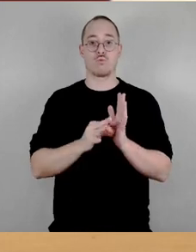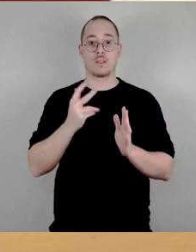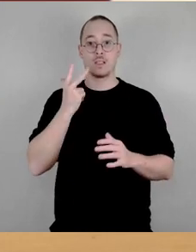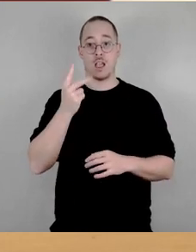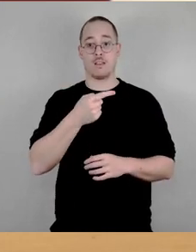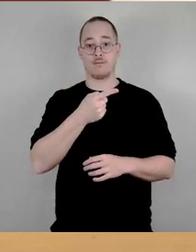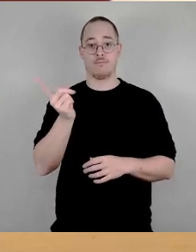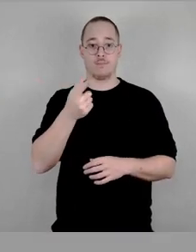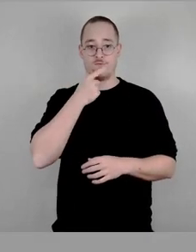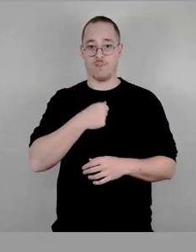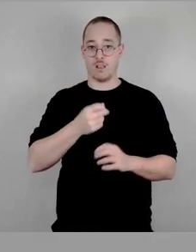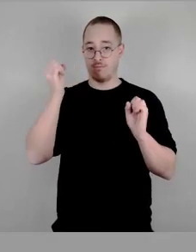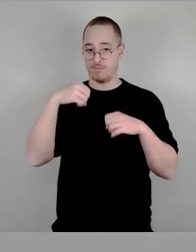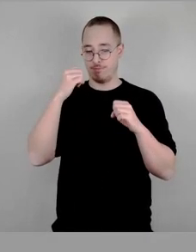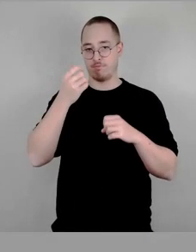jetzt an der Reihe